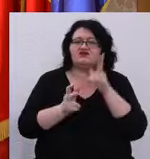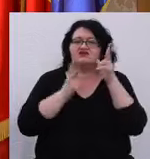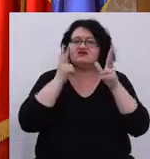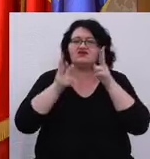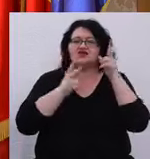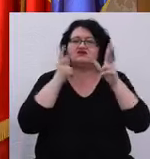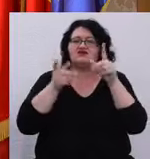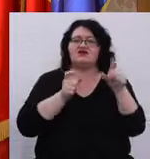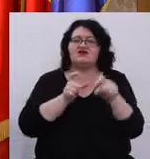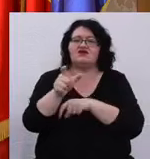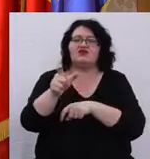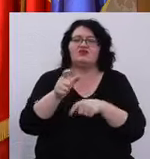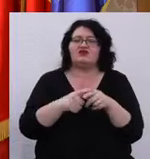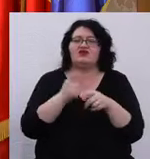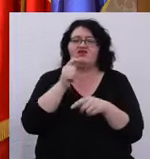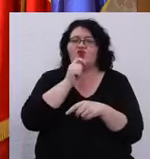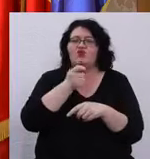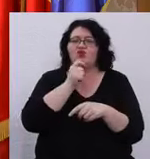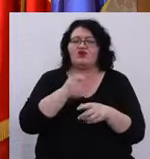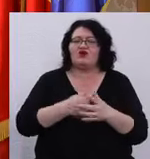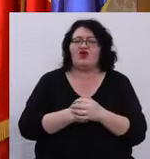strigat împotriva maghiarilor.